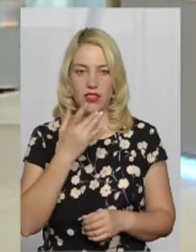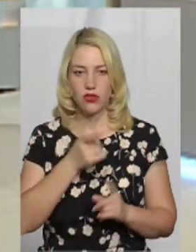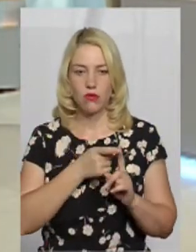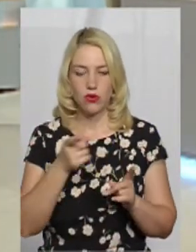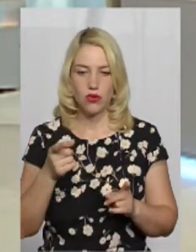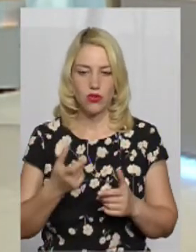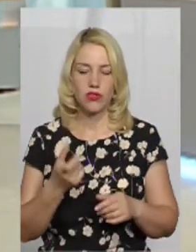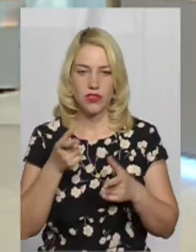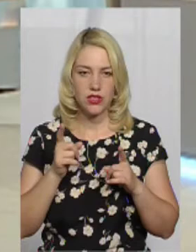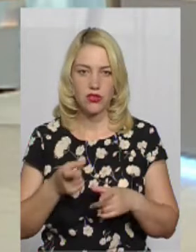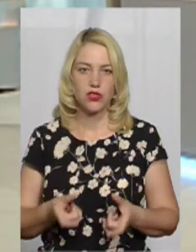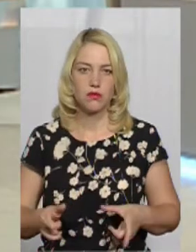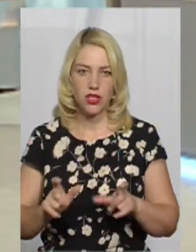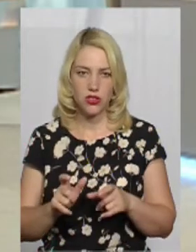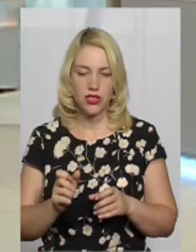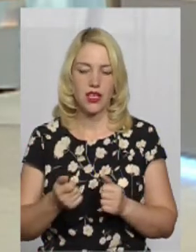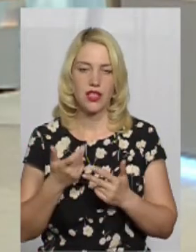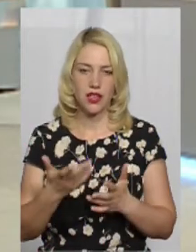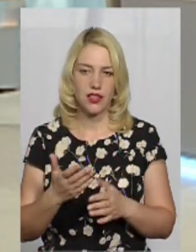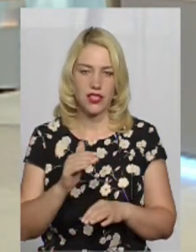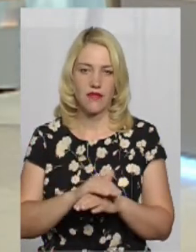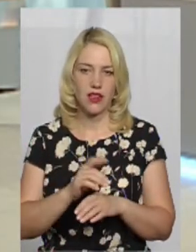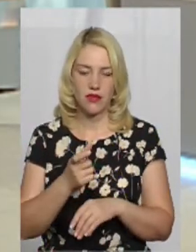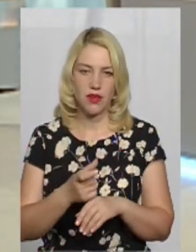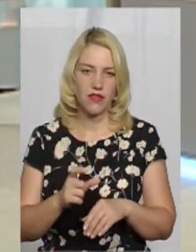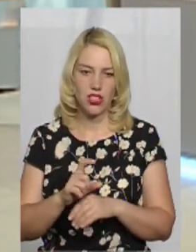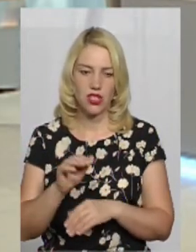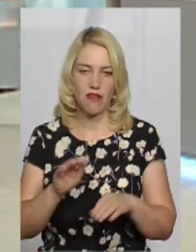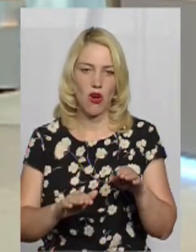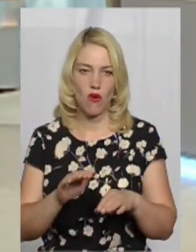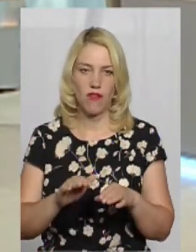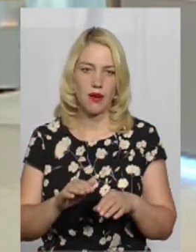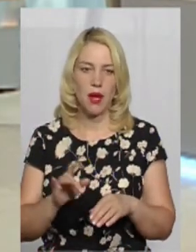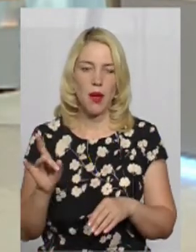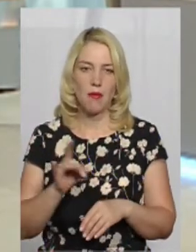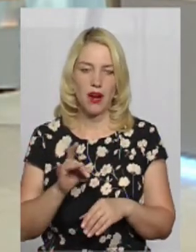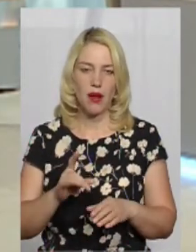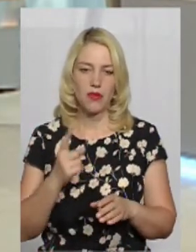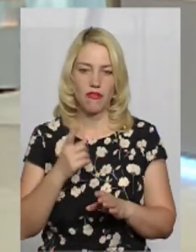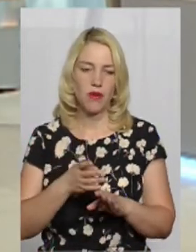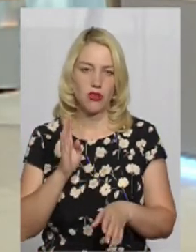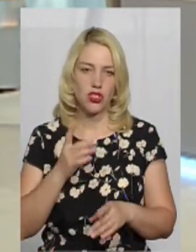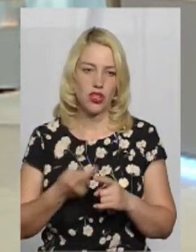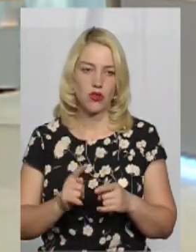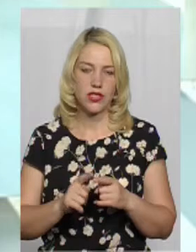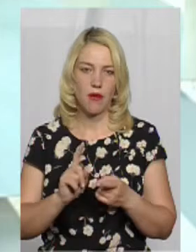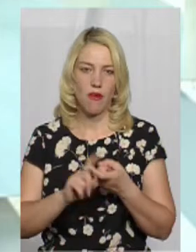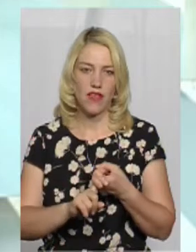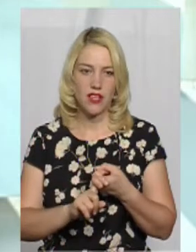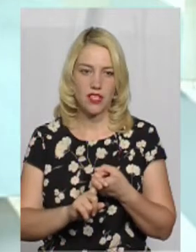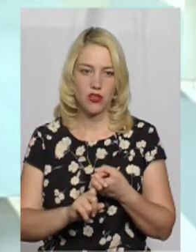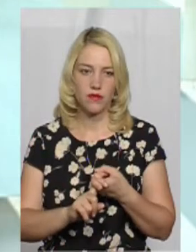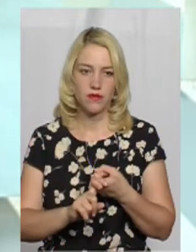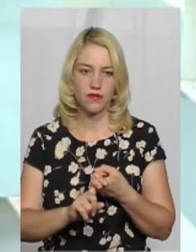дійсно збільшується кількість фактів перевищення габаритно-вагових параметрів. В першу чергу це пов'язано